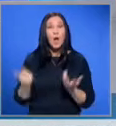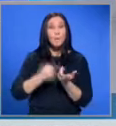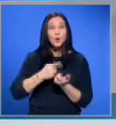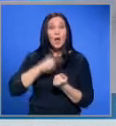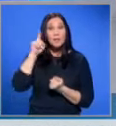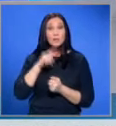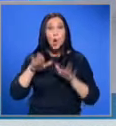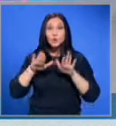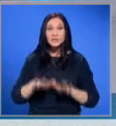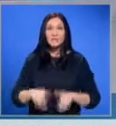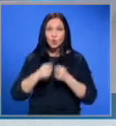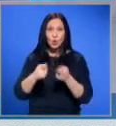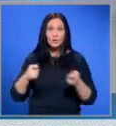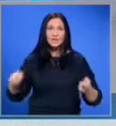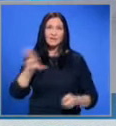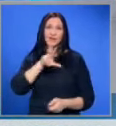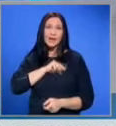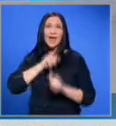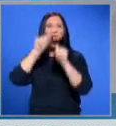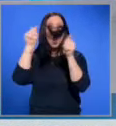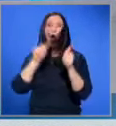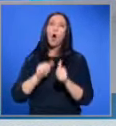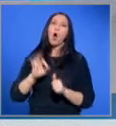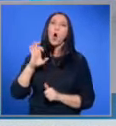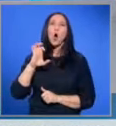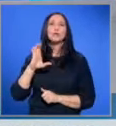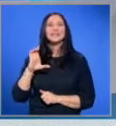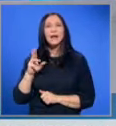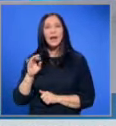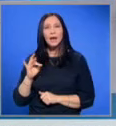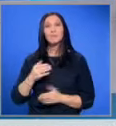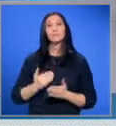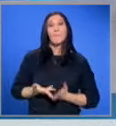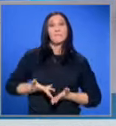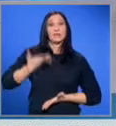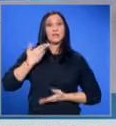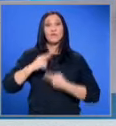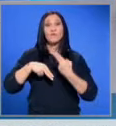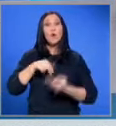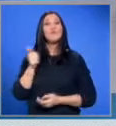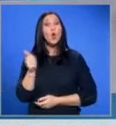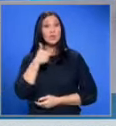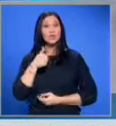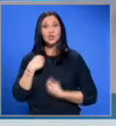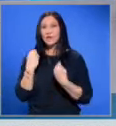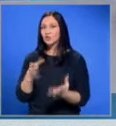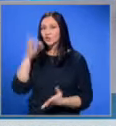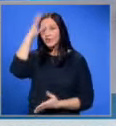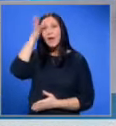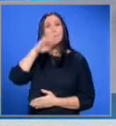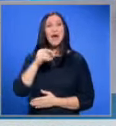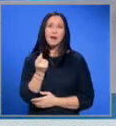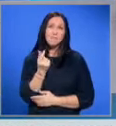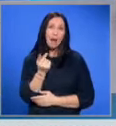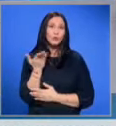Броени дни остават до раздаването на наградите Оскар. Най-престижните филмови отличия ще бъдат връчени в неделя. Макар и